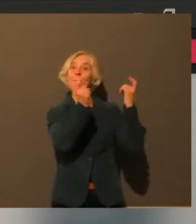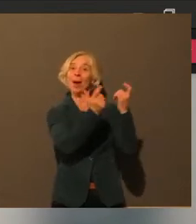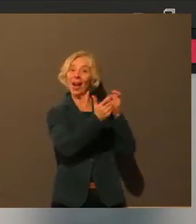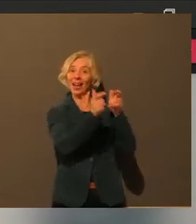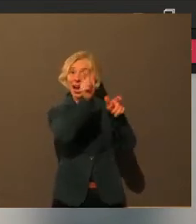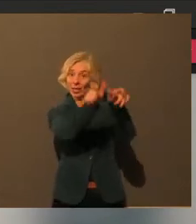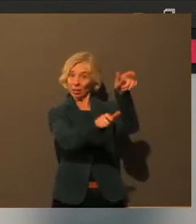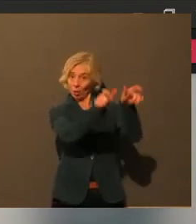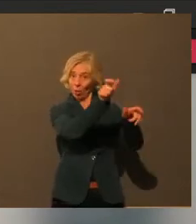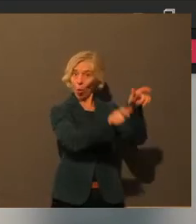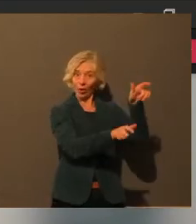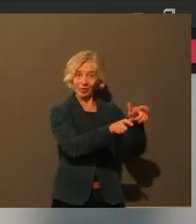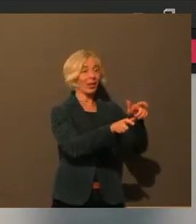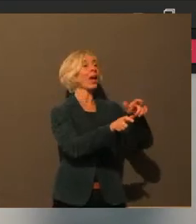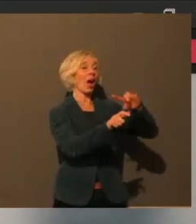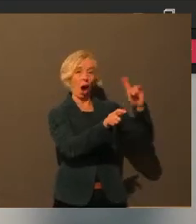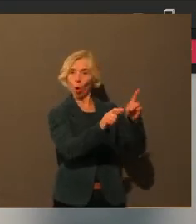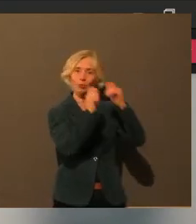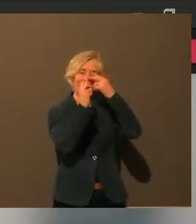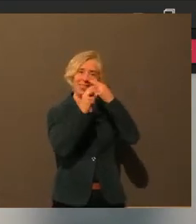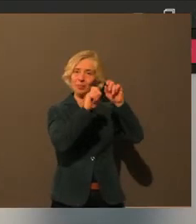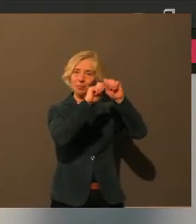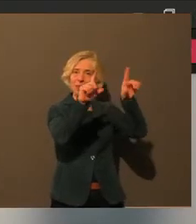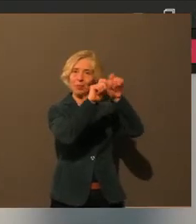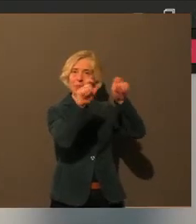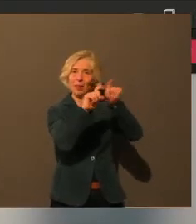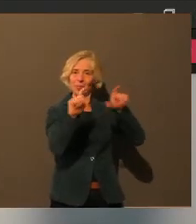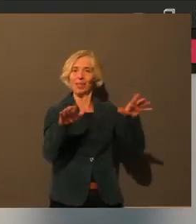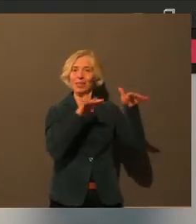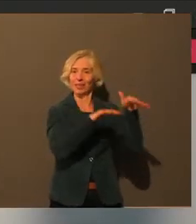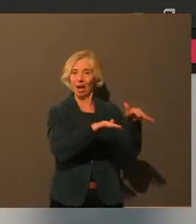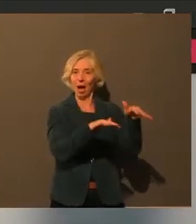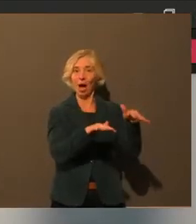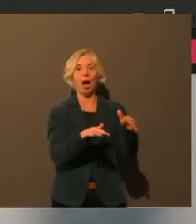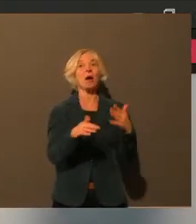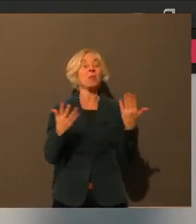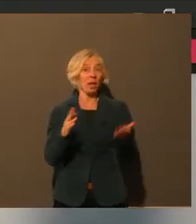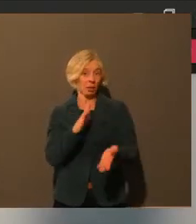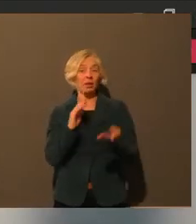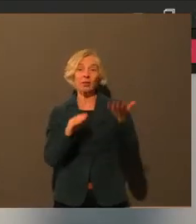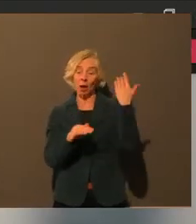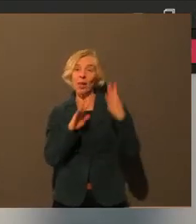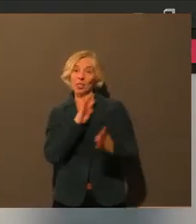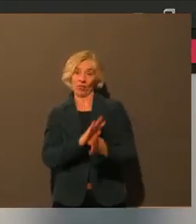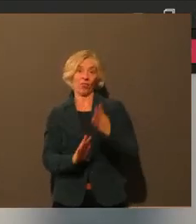gedacht, dass wir uns heute gerade an dem ersten Tag des zweiten Lockdowns in